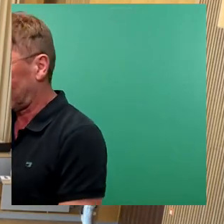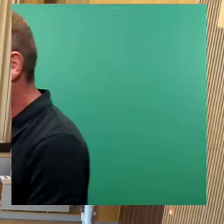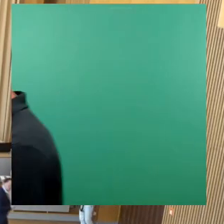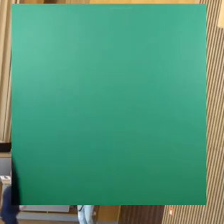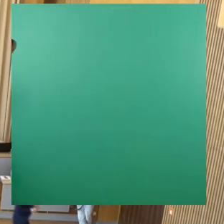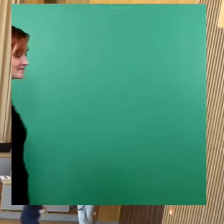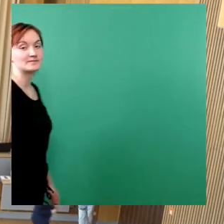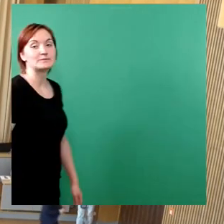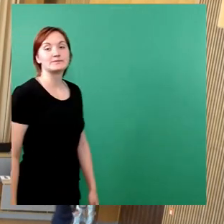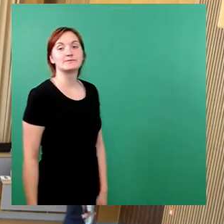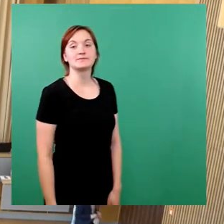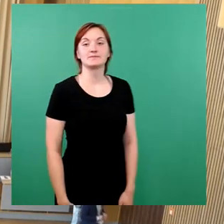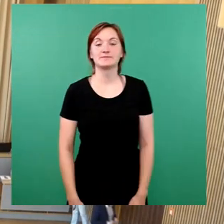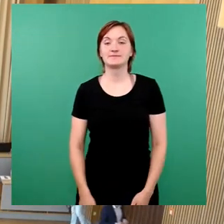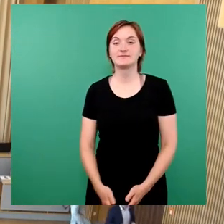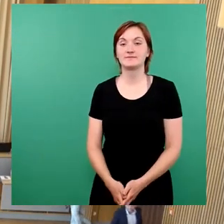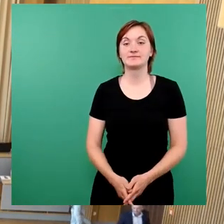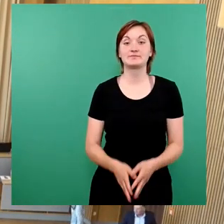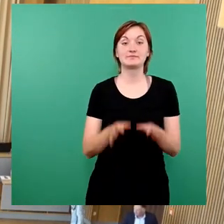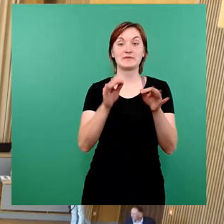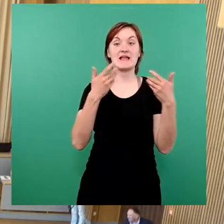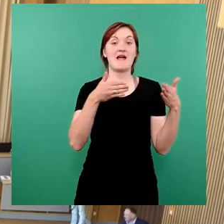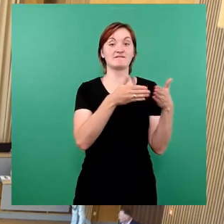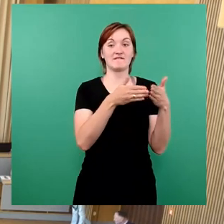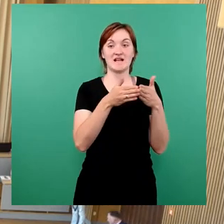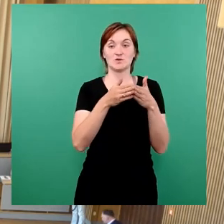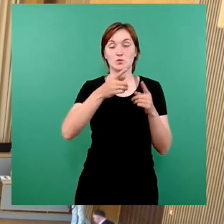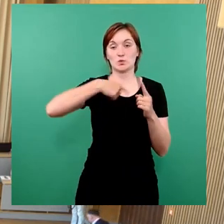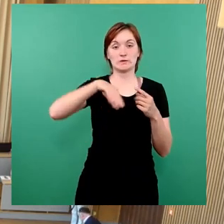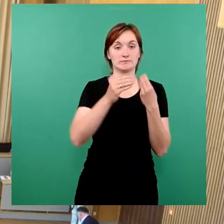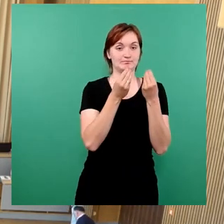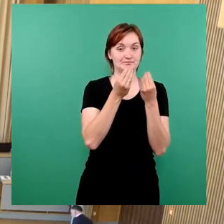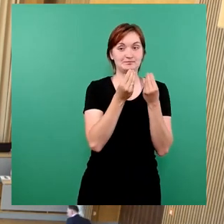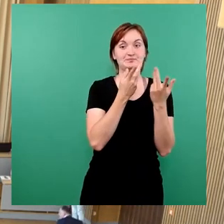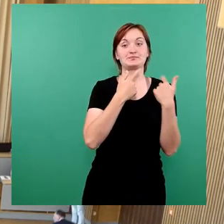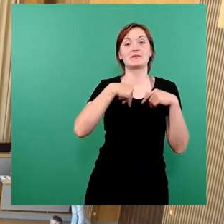So, wir steigen ein in die Fraktionsrunde. AfD, Herr Gilke.